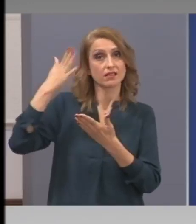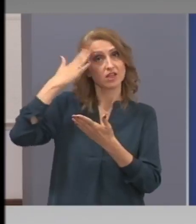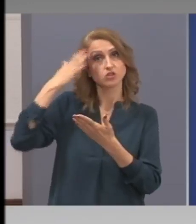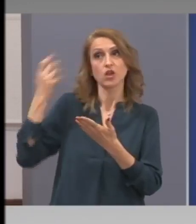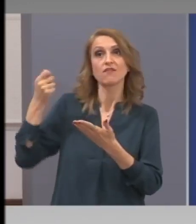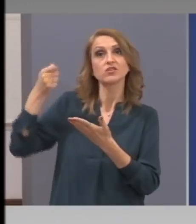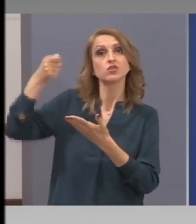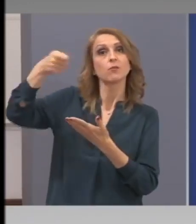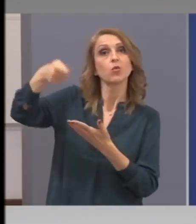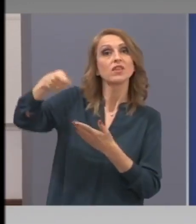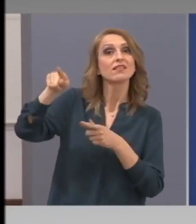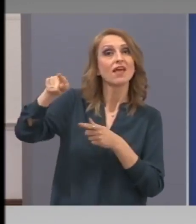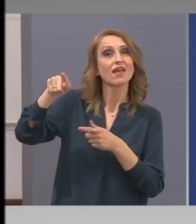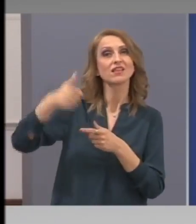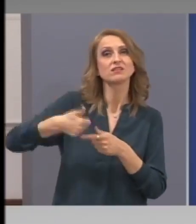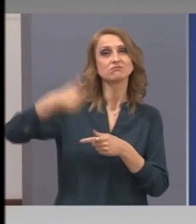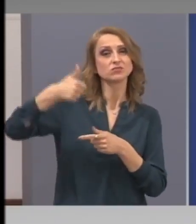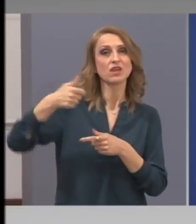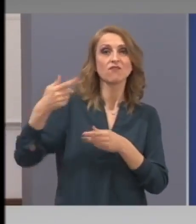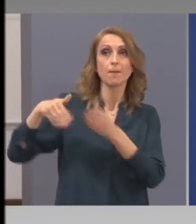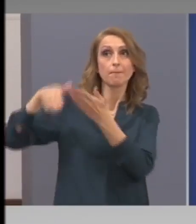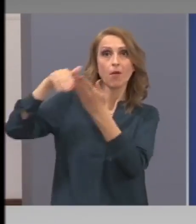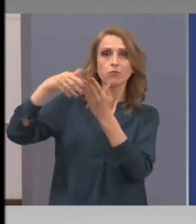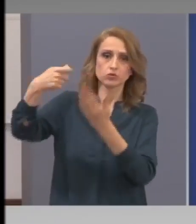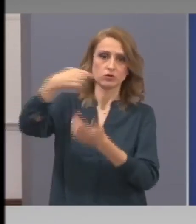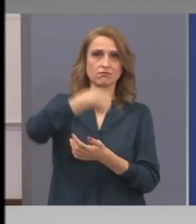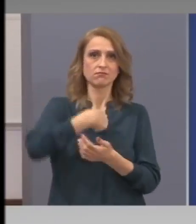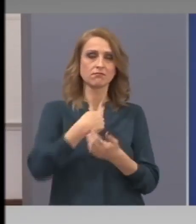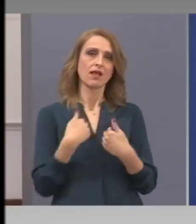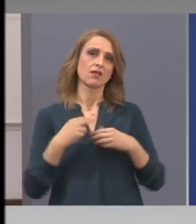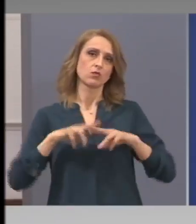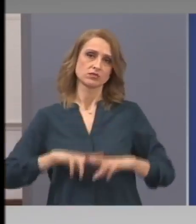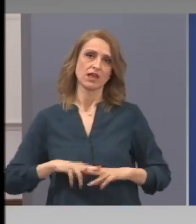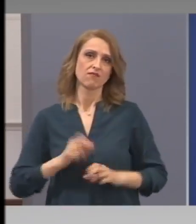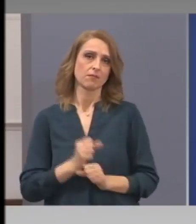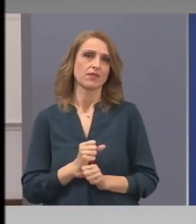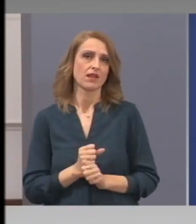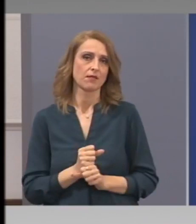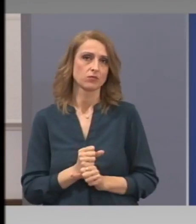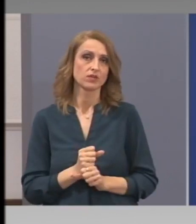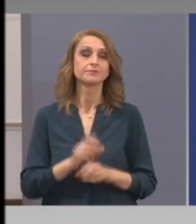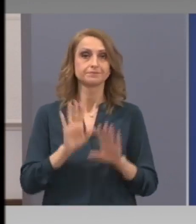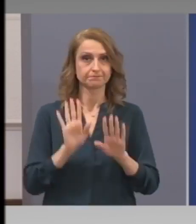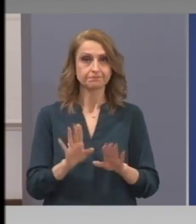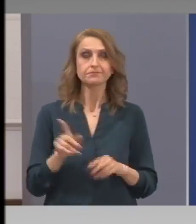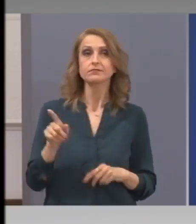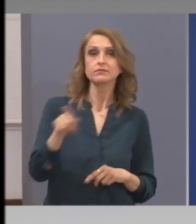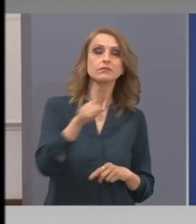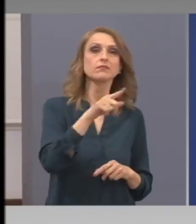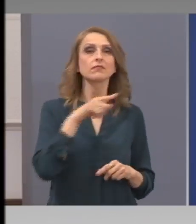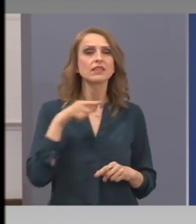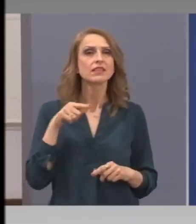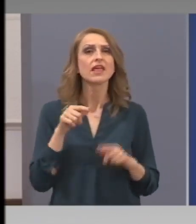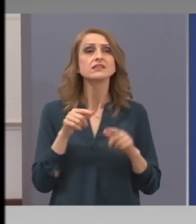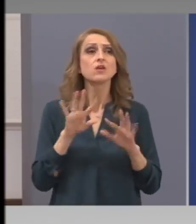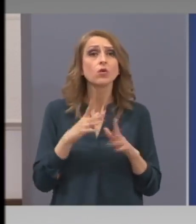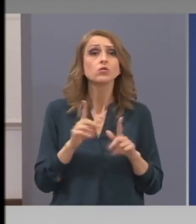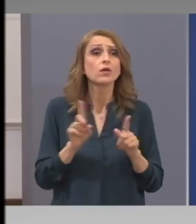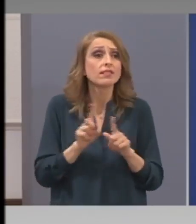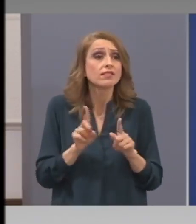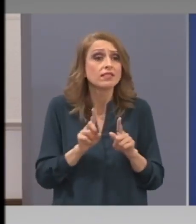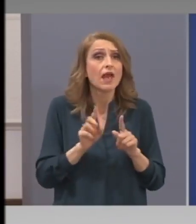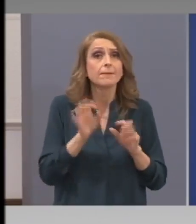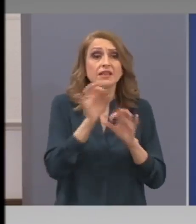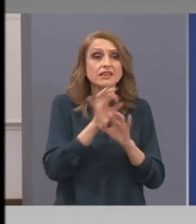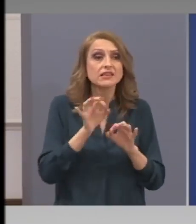запази и да получат 100% възнаграждение. Тези български граждани, които са маргинали и не попадат в нито една от описаните